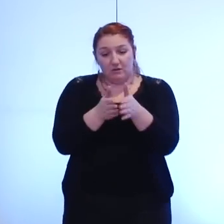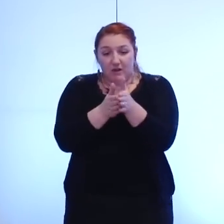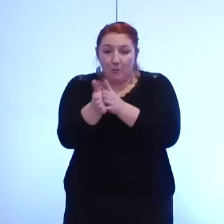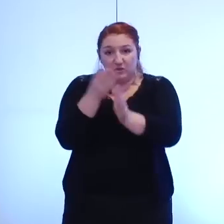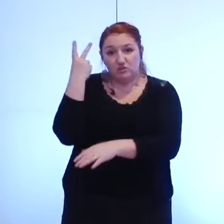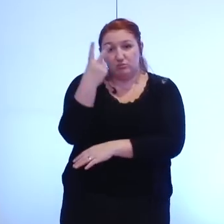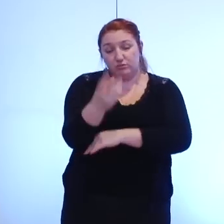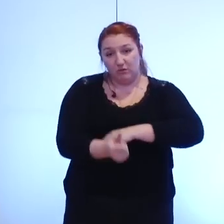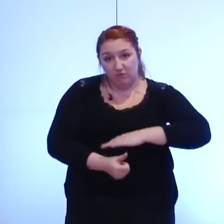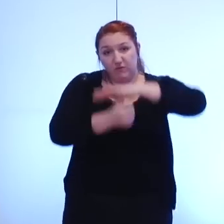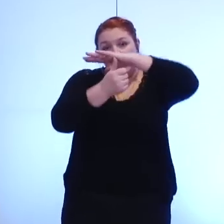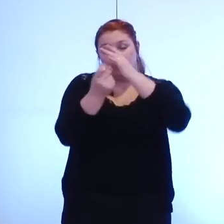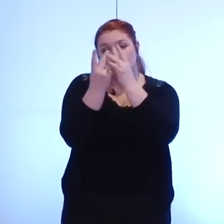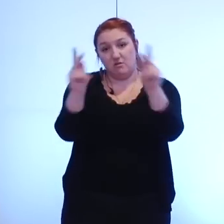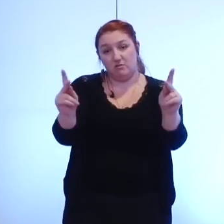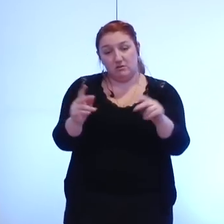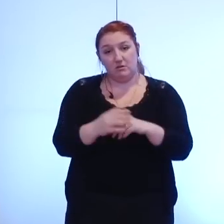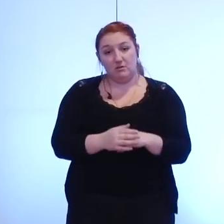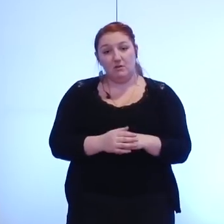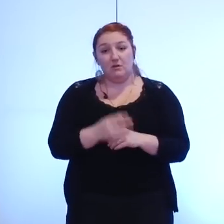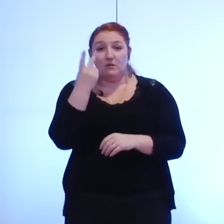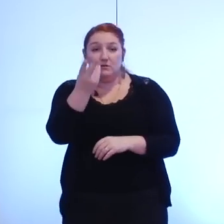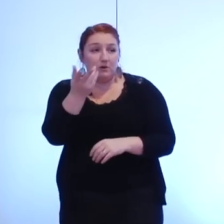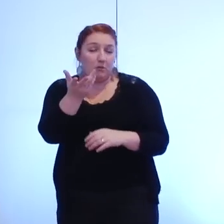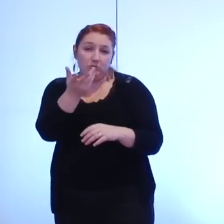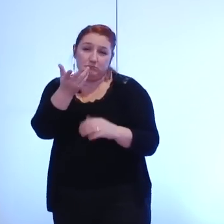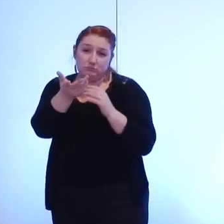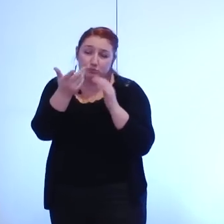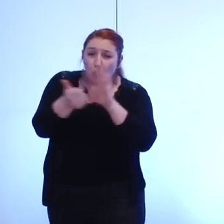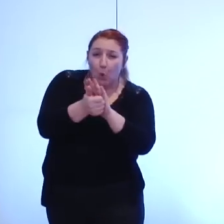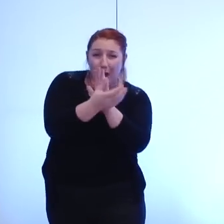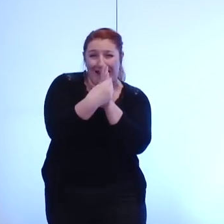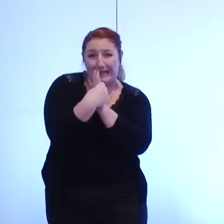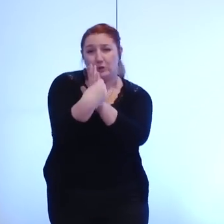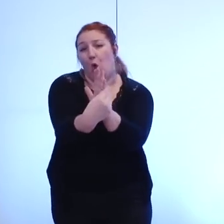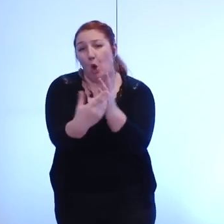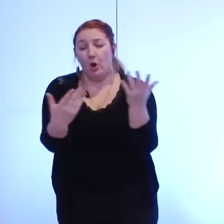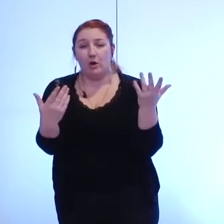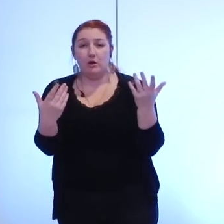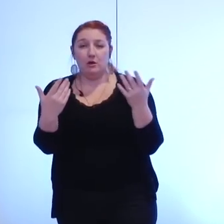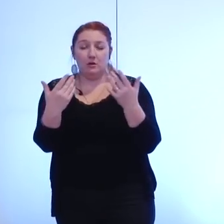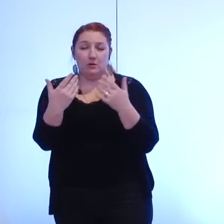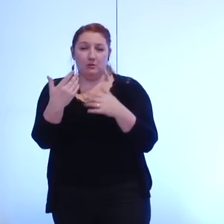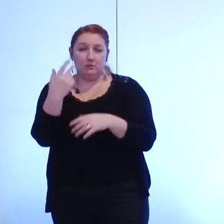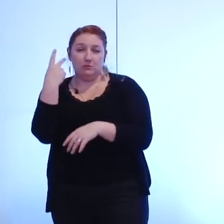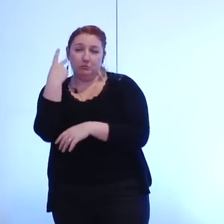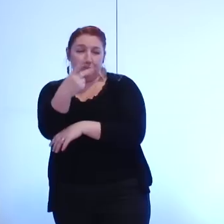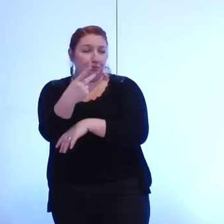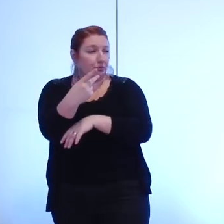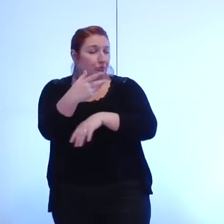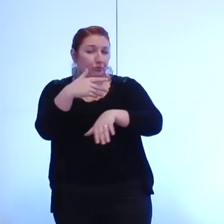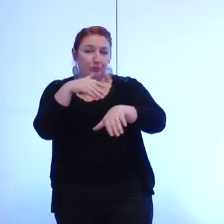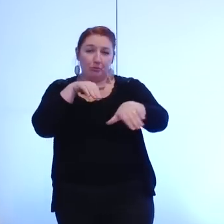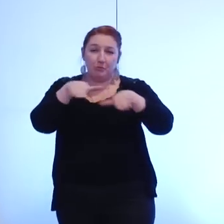sa responsabilité d'entraînement sa capacité à rayonner parce que